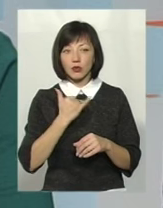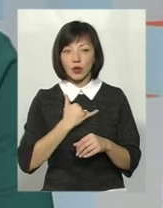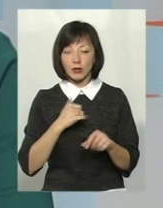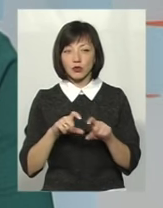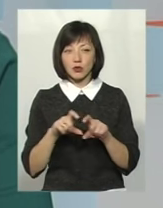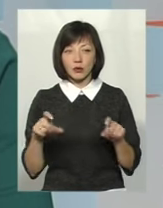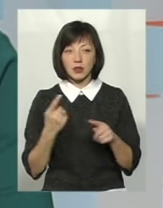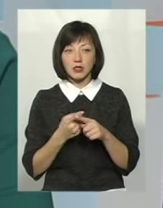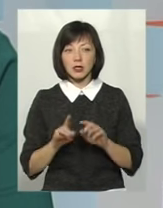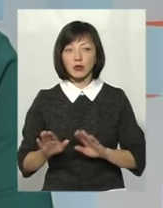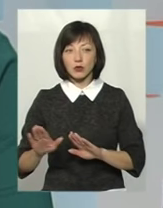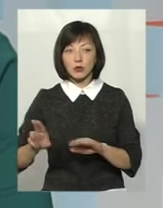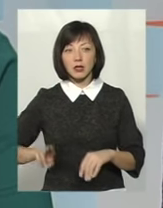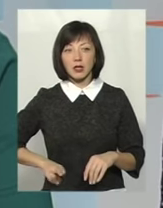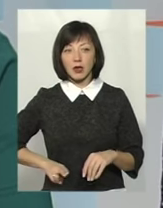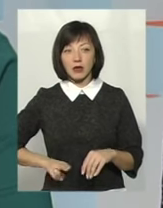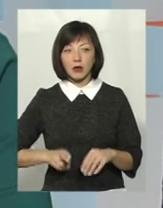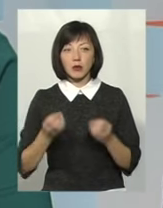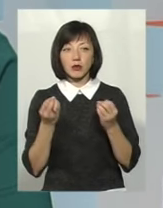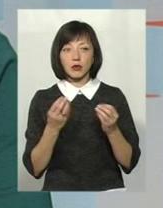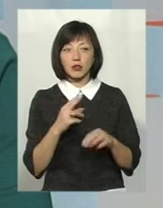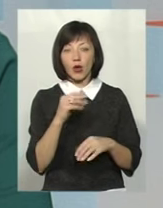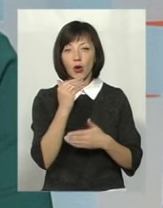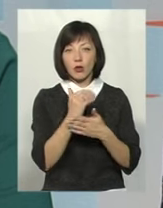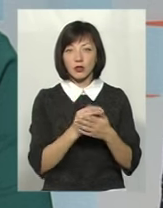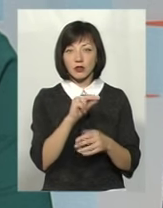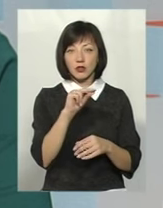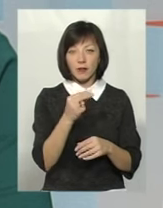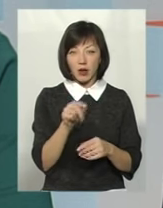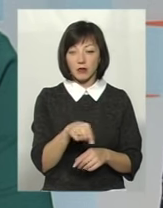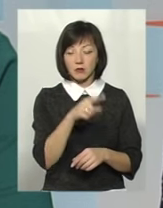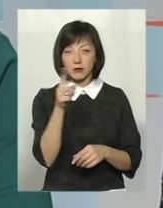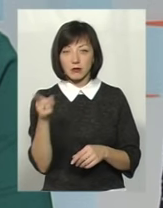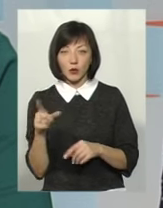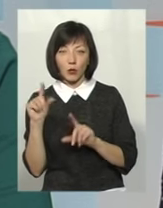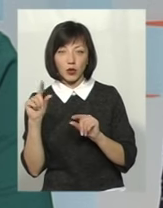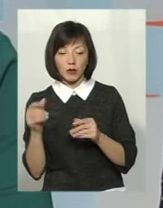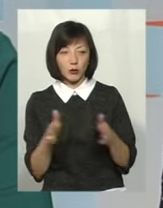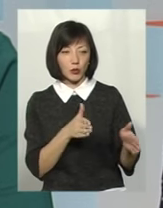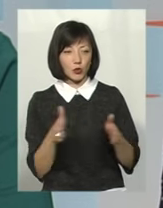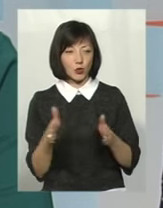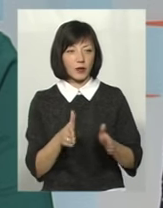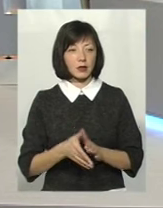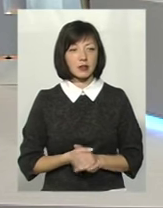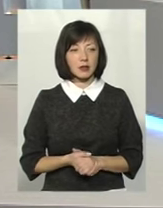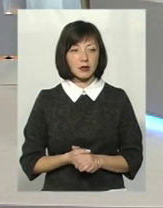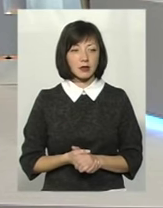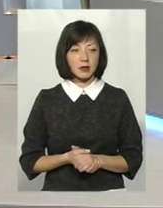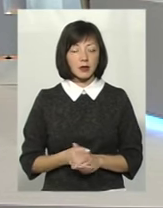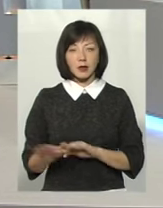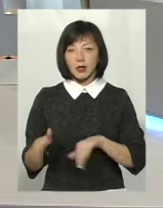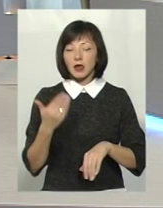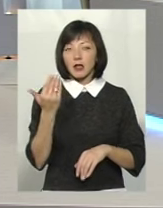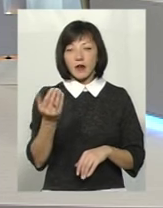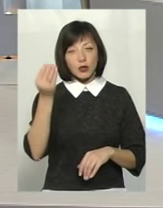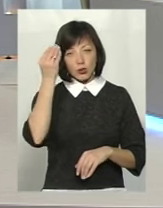школі заступник директора ставить нам розхит у четвер, щоб дитина мала можливість підготуватися до наступного року. На вашу думку, усі